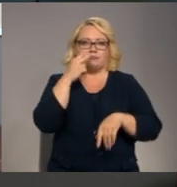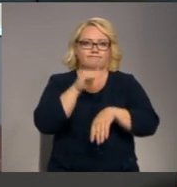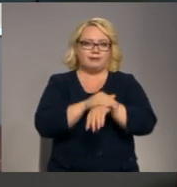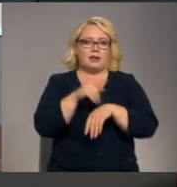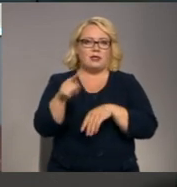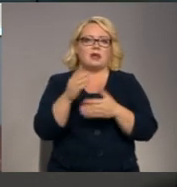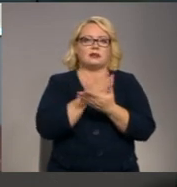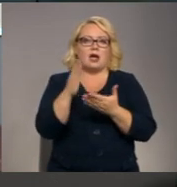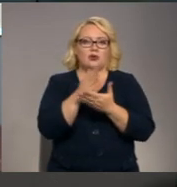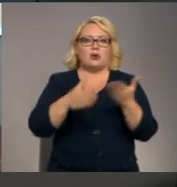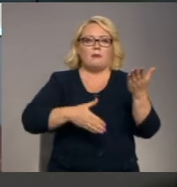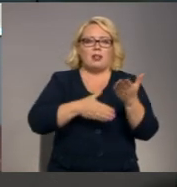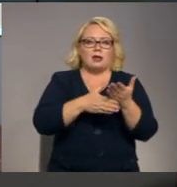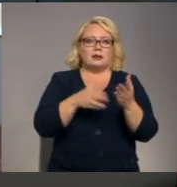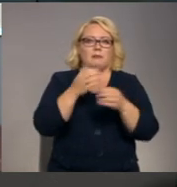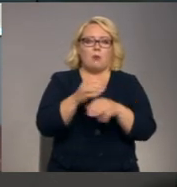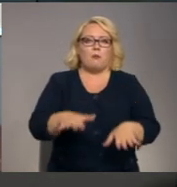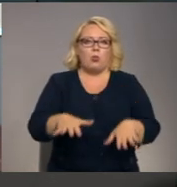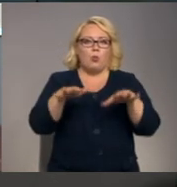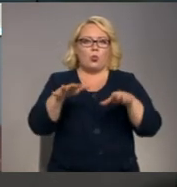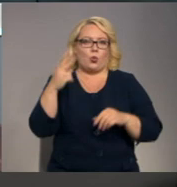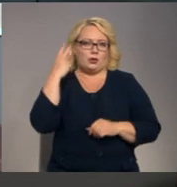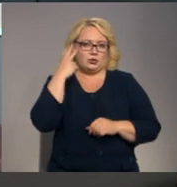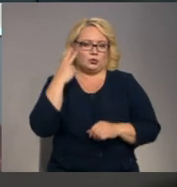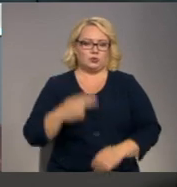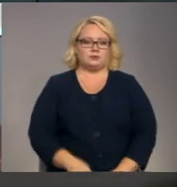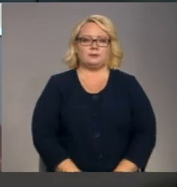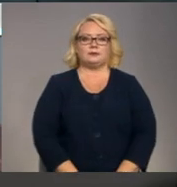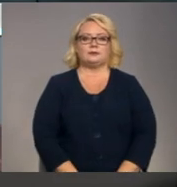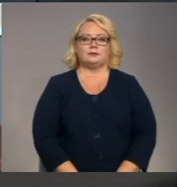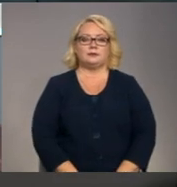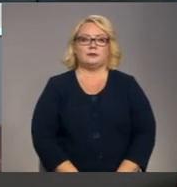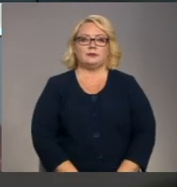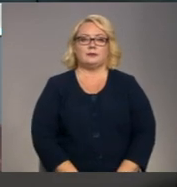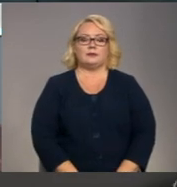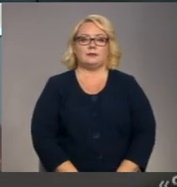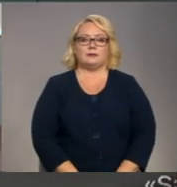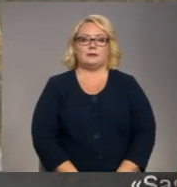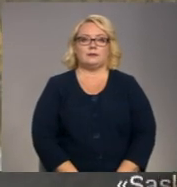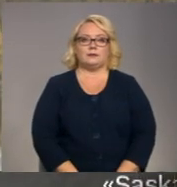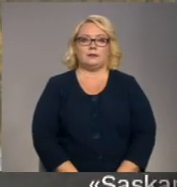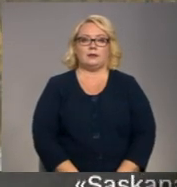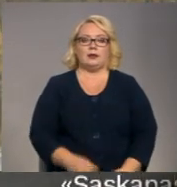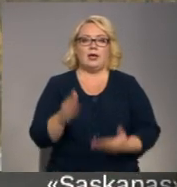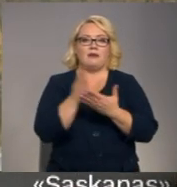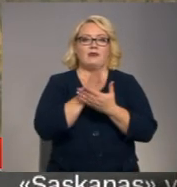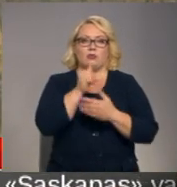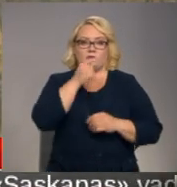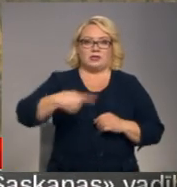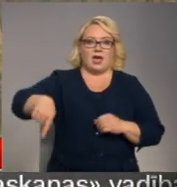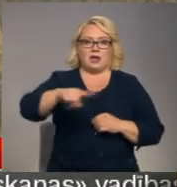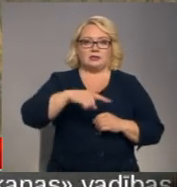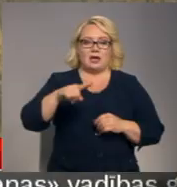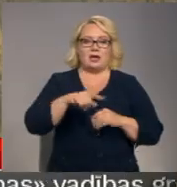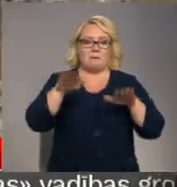sakārtošana palīdzēs mazināt piemēram plūdu riskus. Vairāk Vidzemes TV sižetā. Vidusezerā šobrīd ir